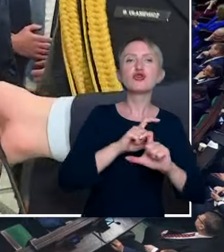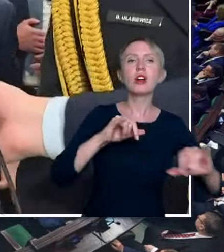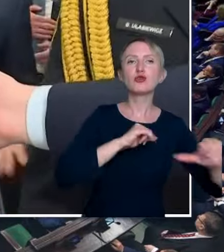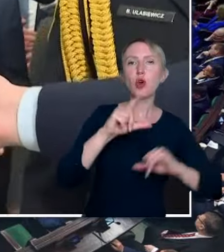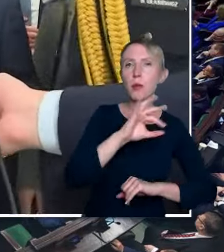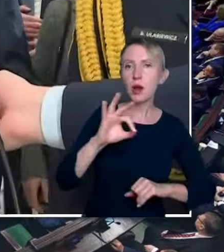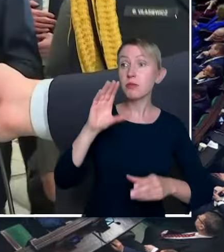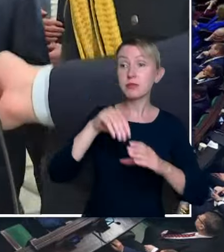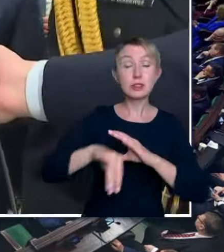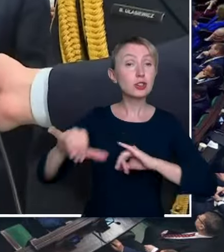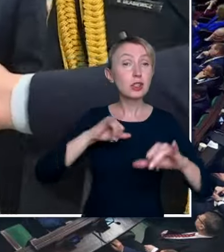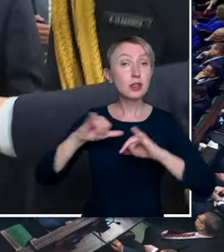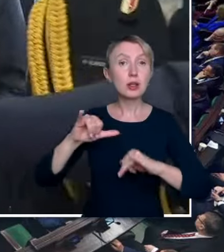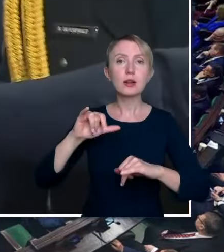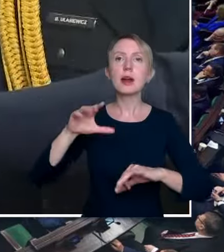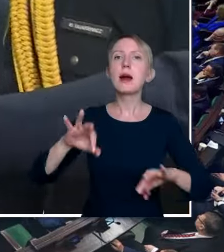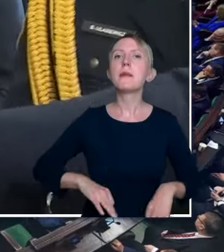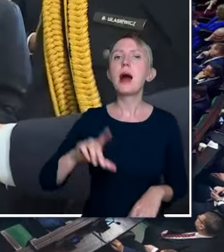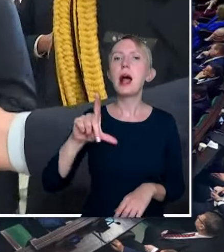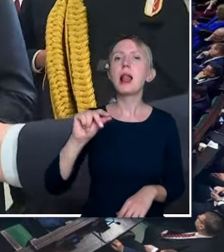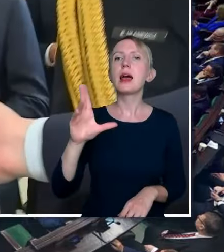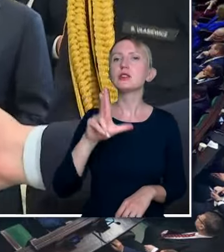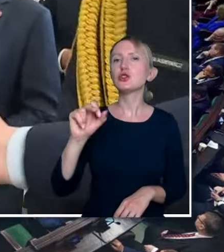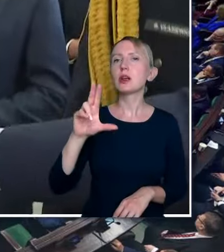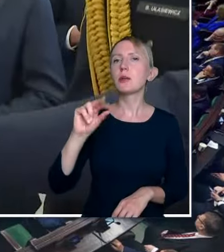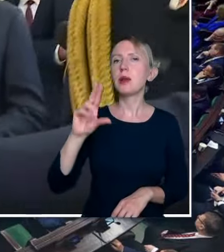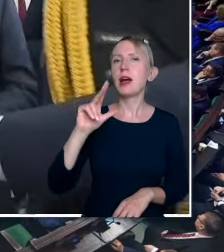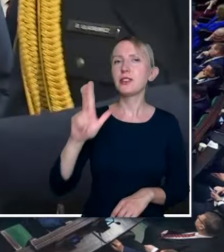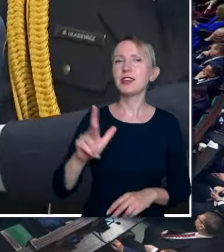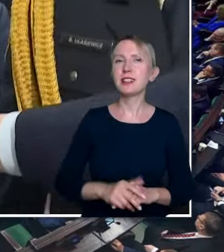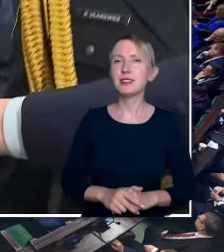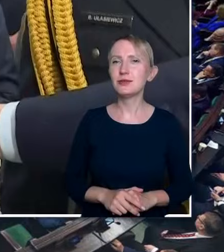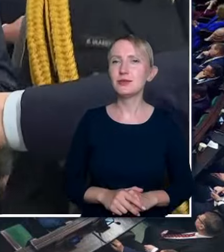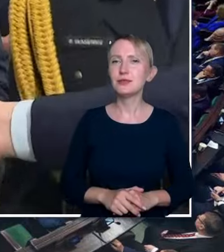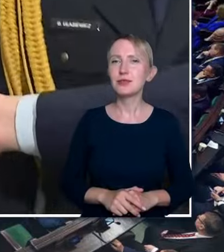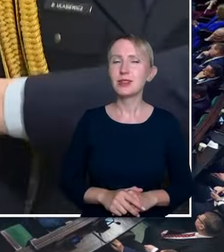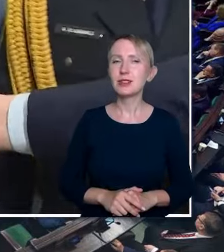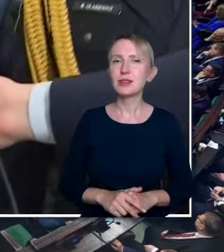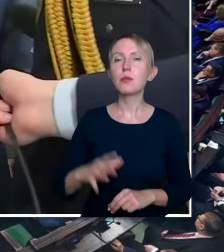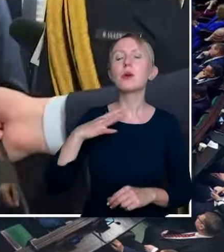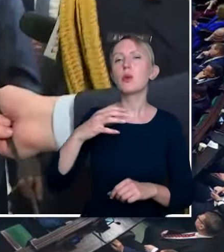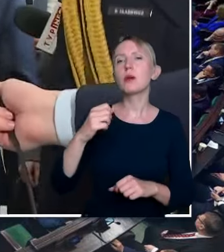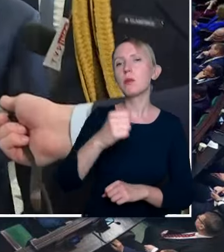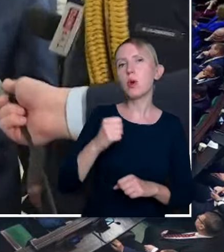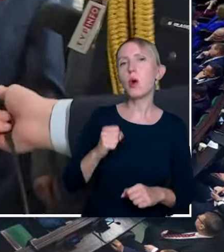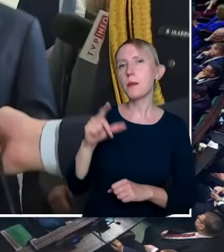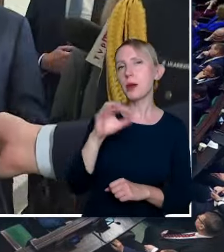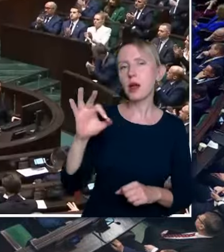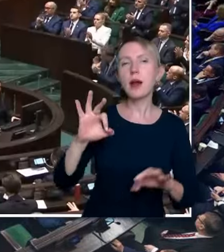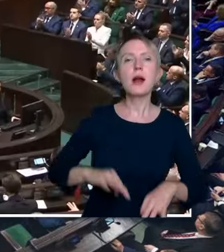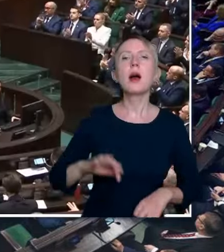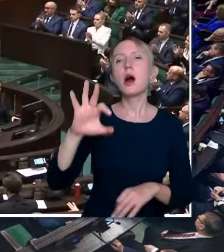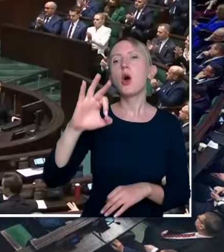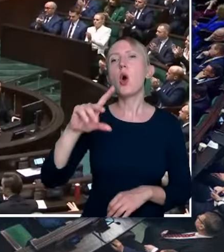samym zarządzie jest pan Leszek Blanik, który jest byłym posłem Platformy Obywatelskiej. Jest pani Otylia